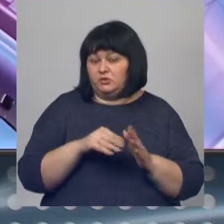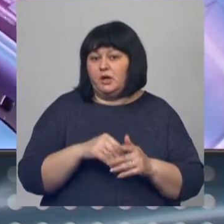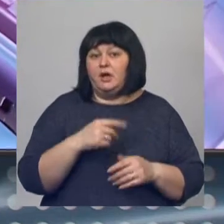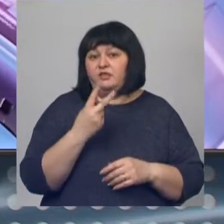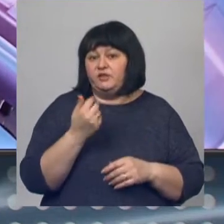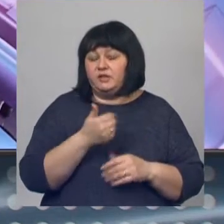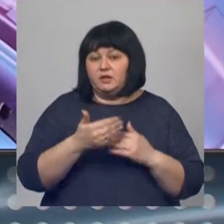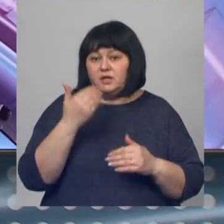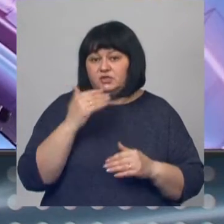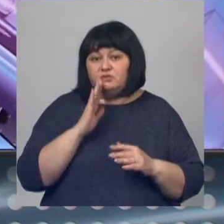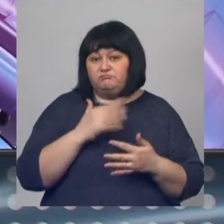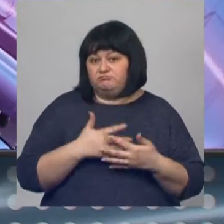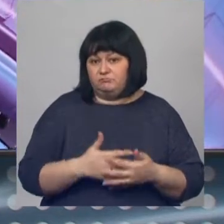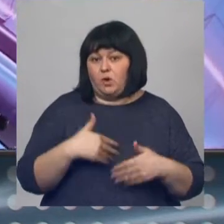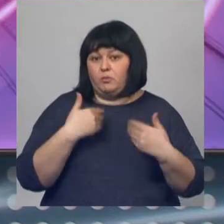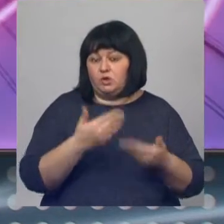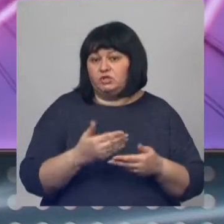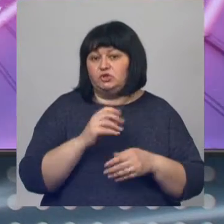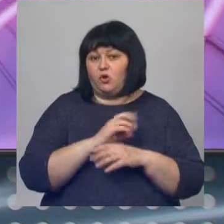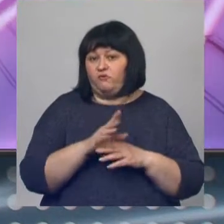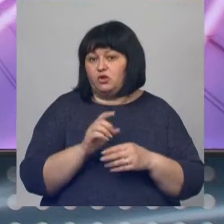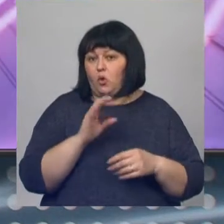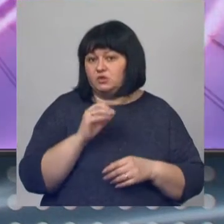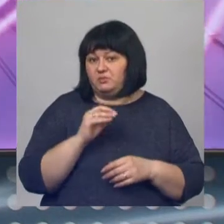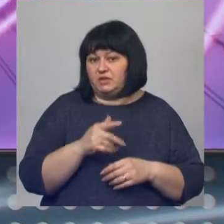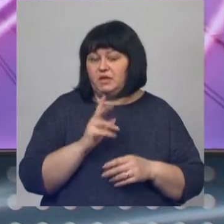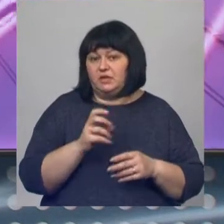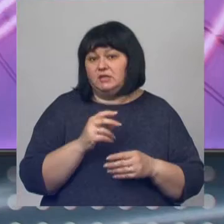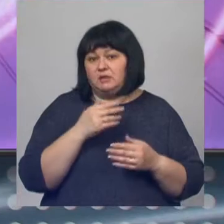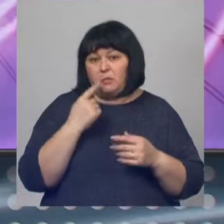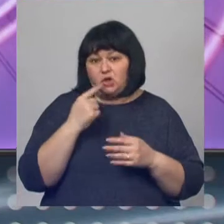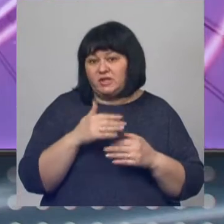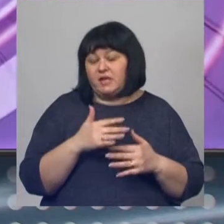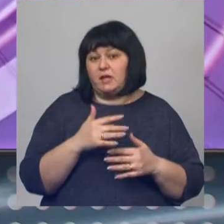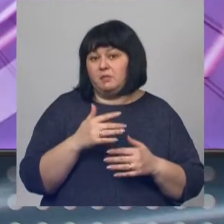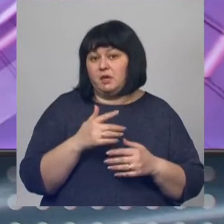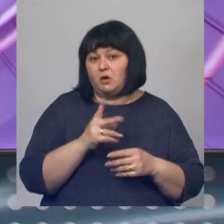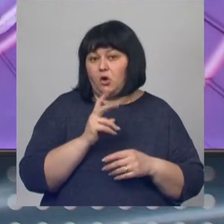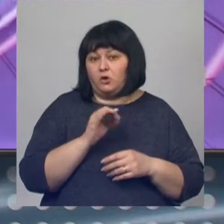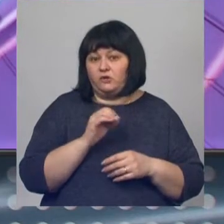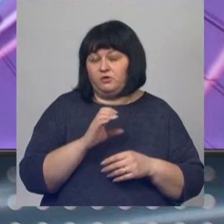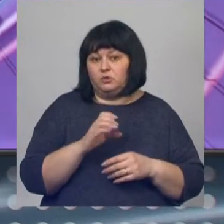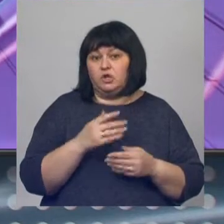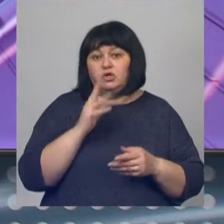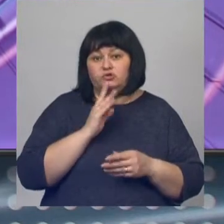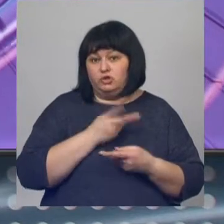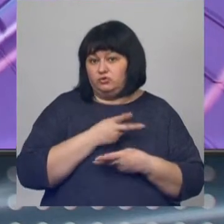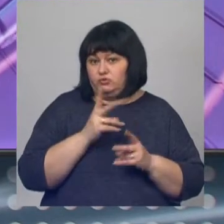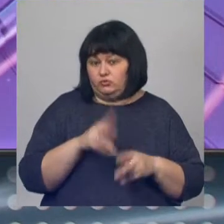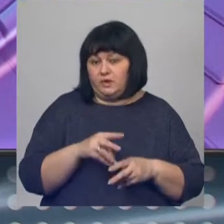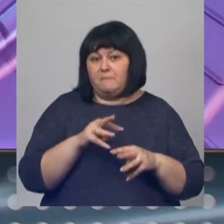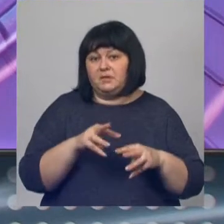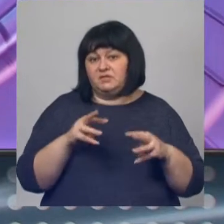роженец обратилась в Шебекинский ковид-госпиталь с подозрениями на коронавирус. К сожалению, женщина не выжила. В Министерстве здравоохранения региона